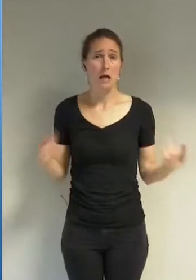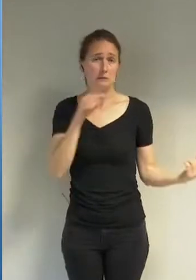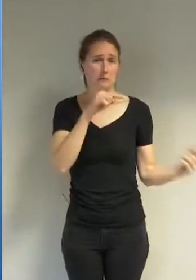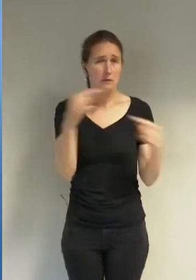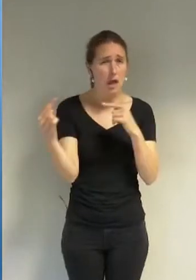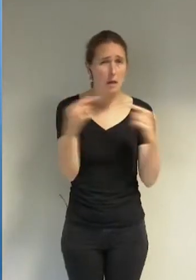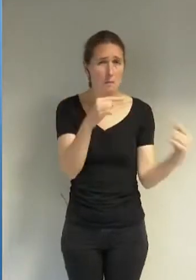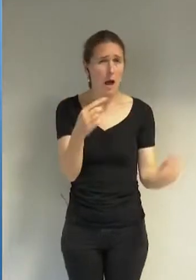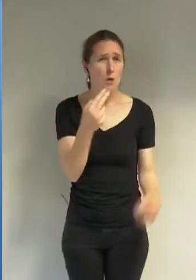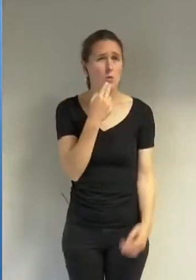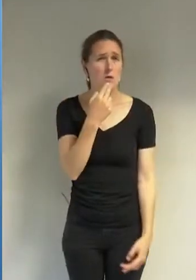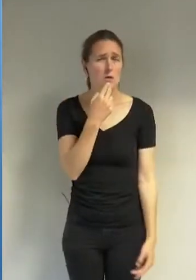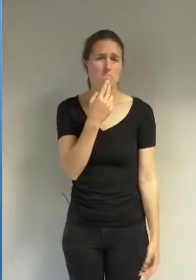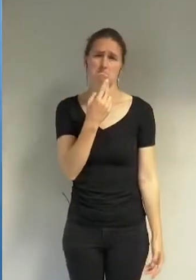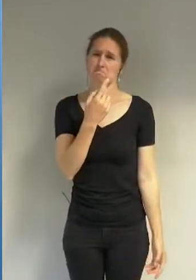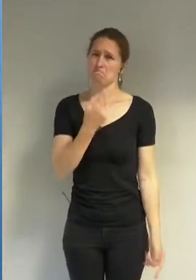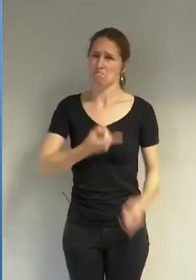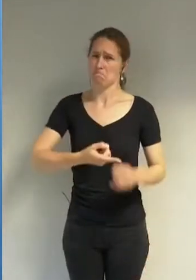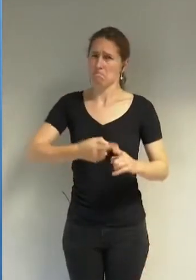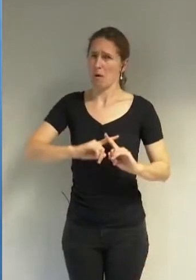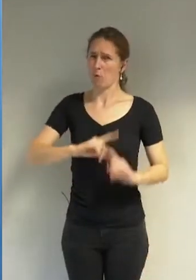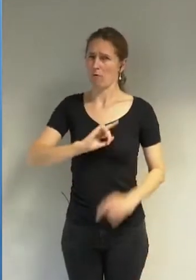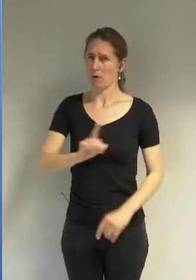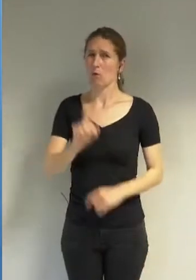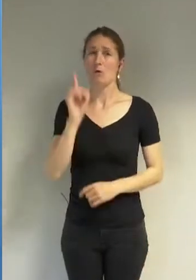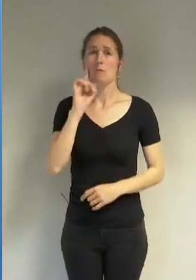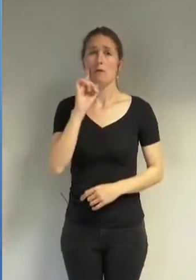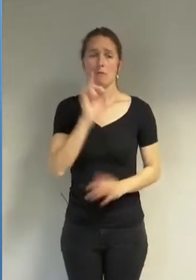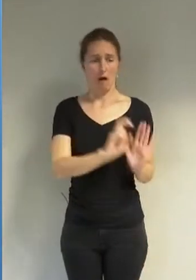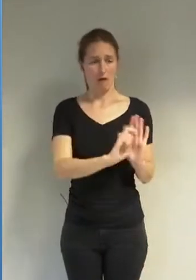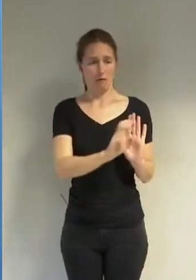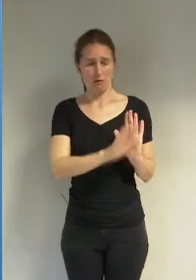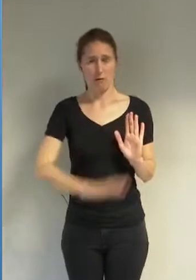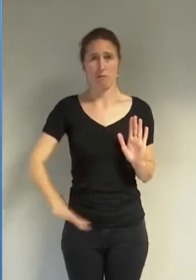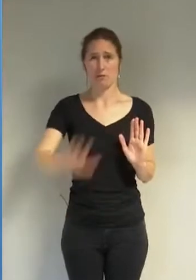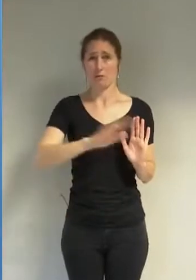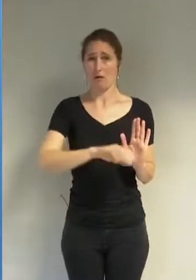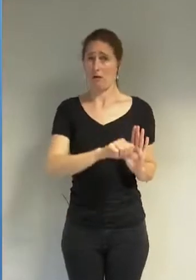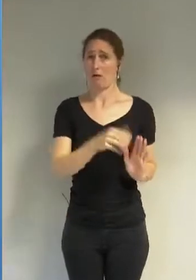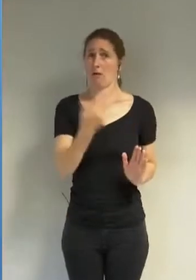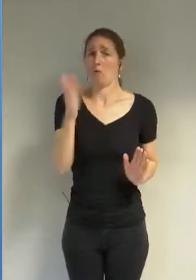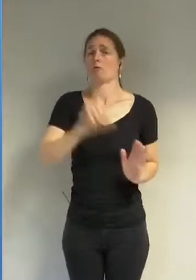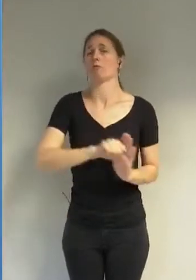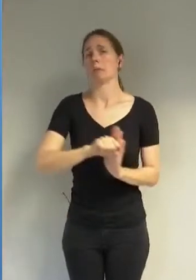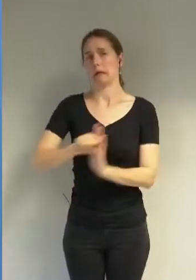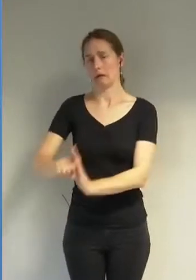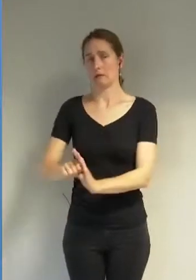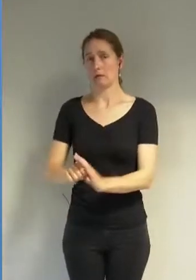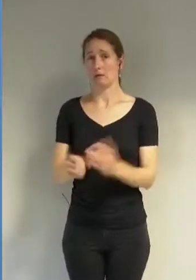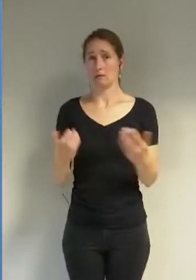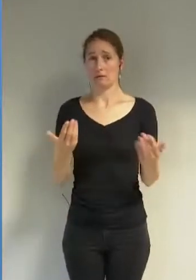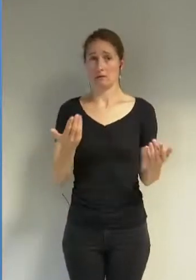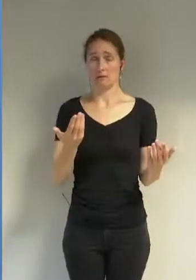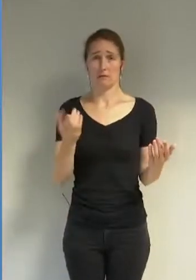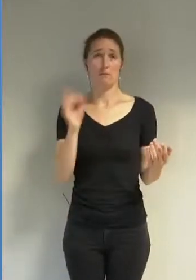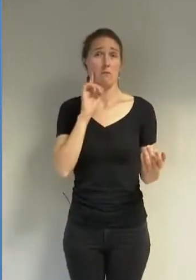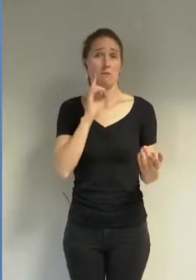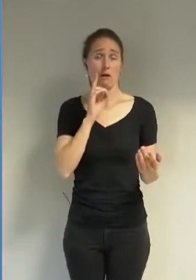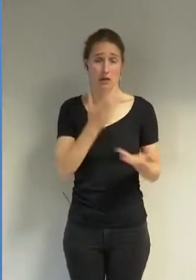territoire grenoblois a bien d'autres priorités. Au vu de la situation sociale et internationale,